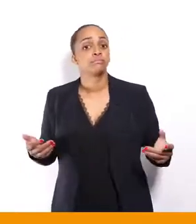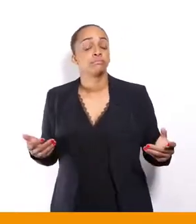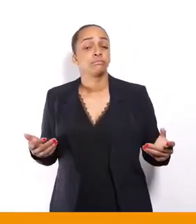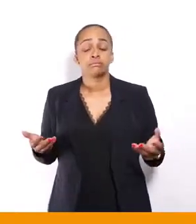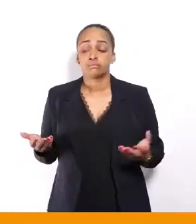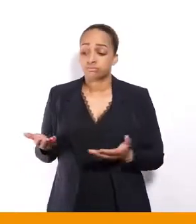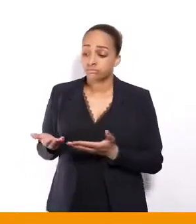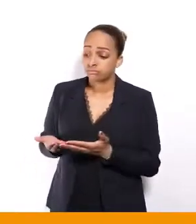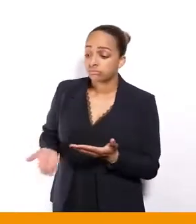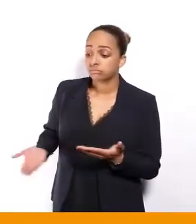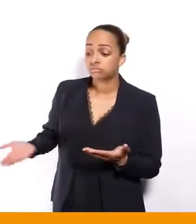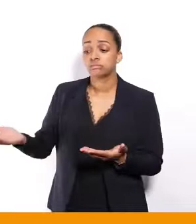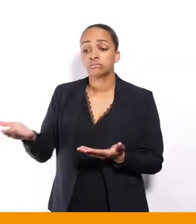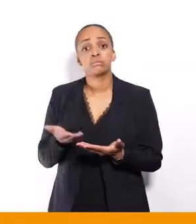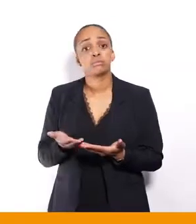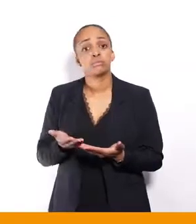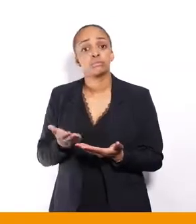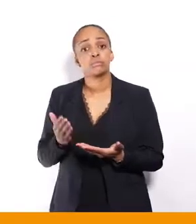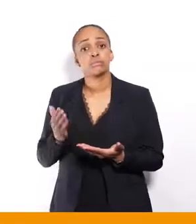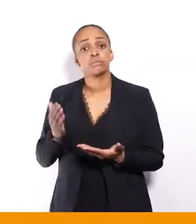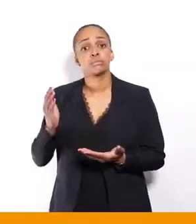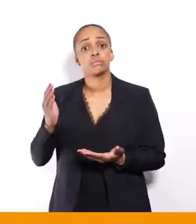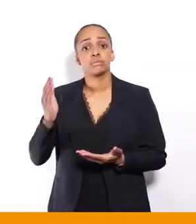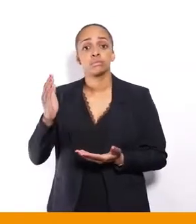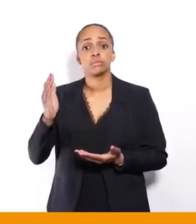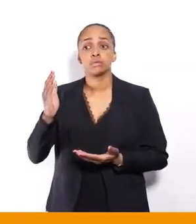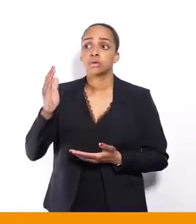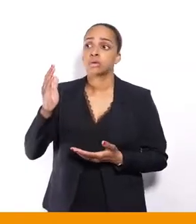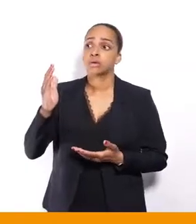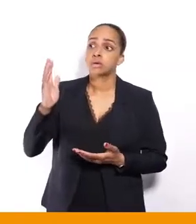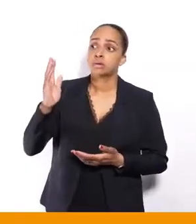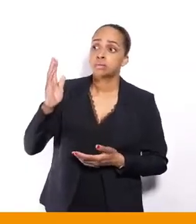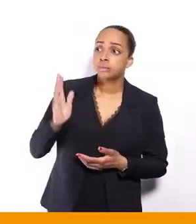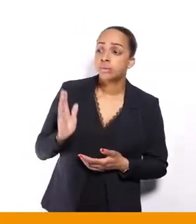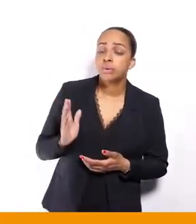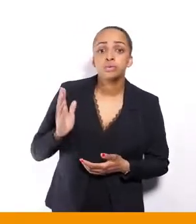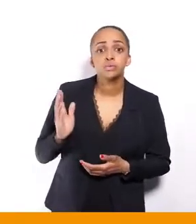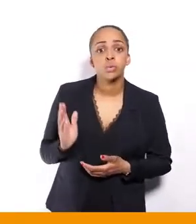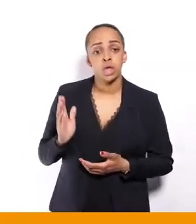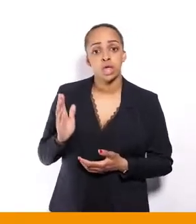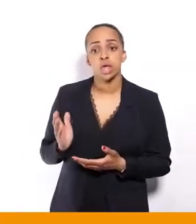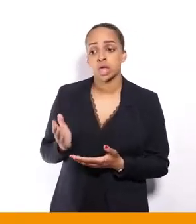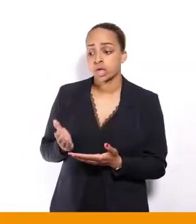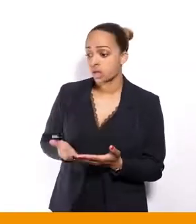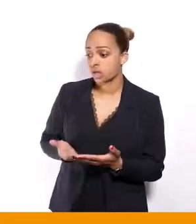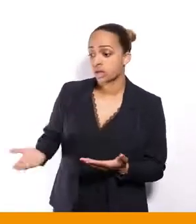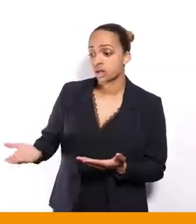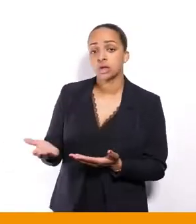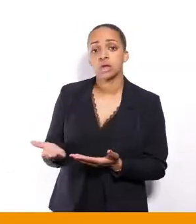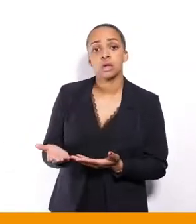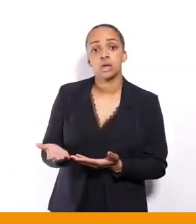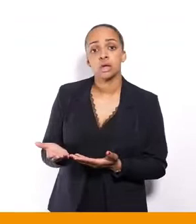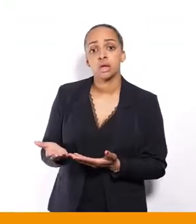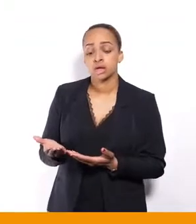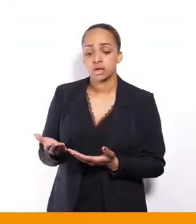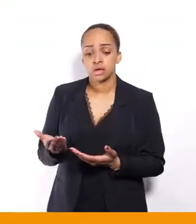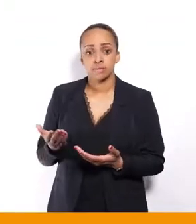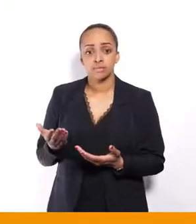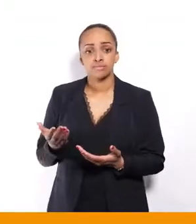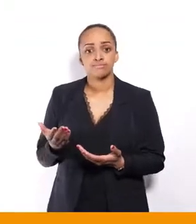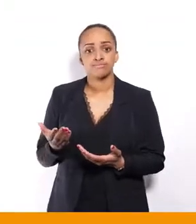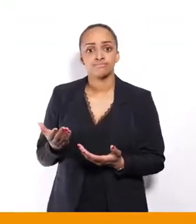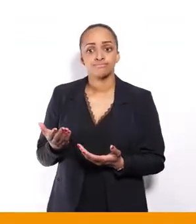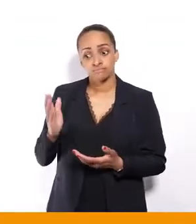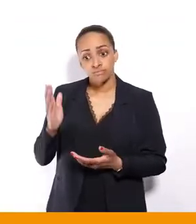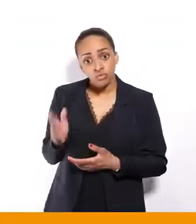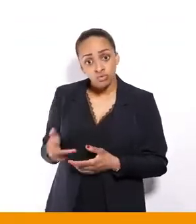pour pallier un handicap devraient être de